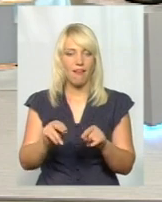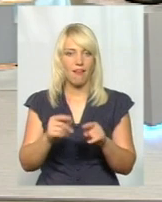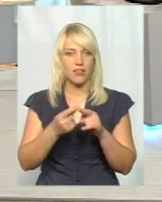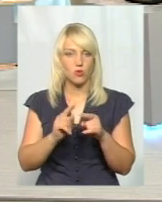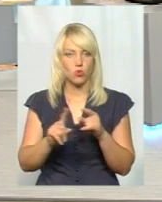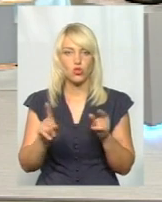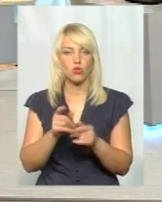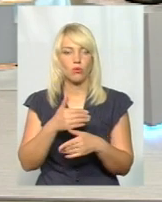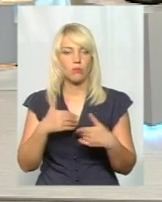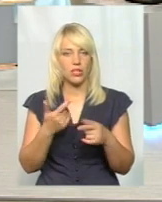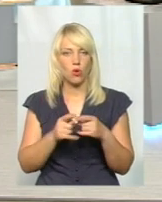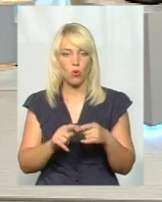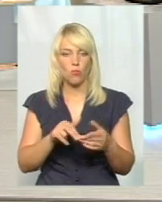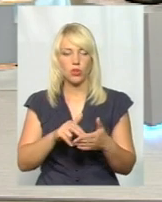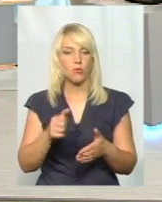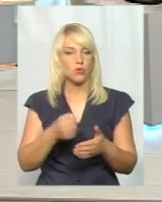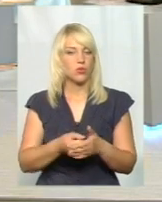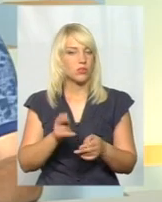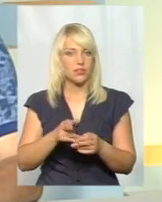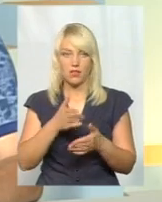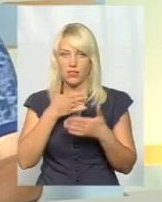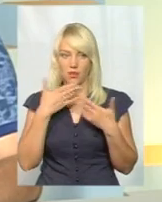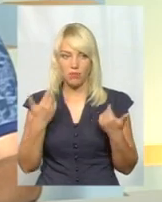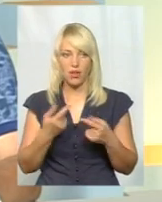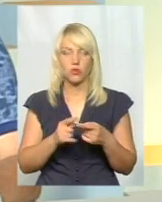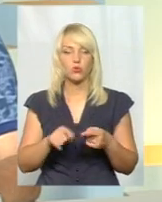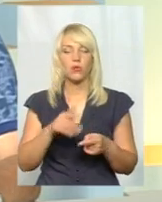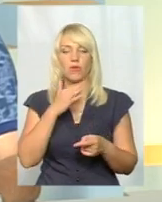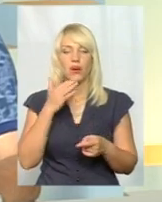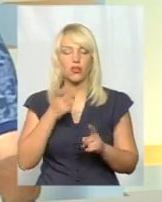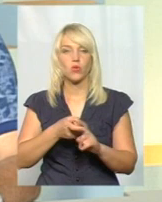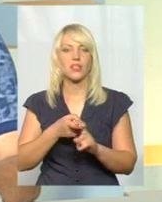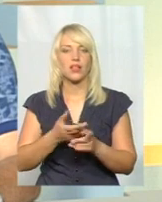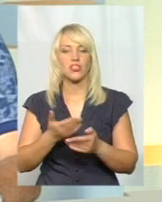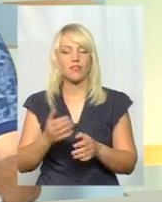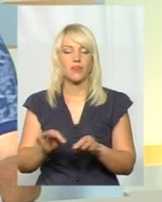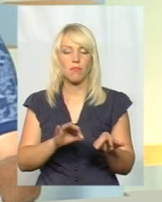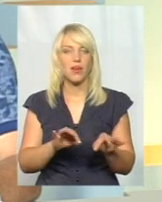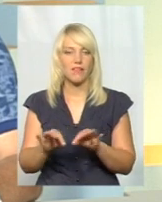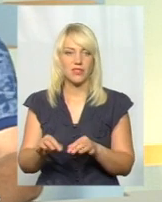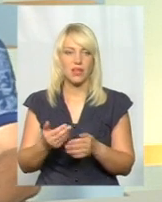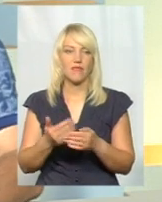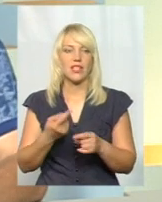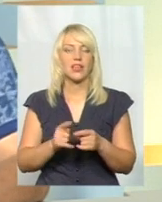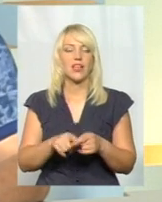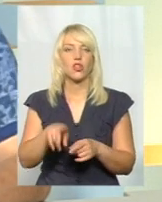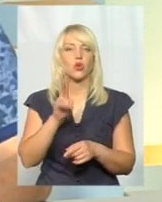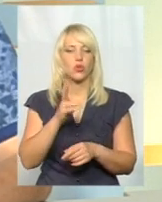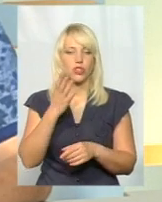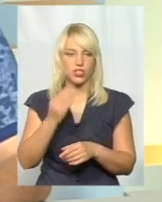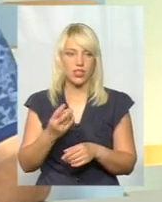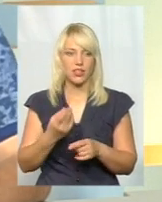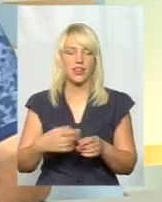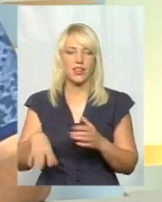пройдемо до кінця, немає. І тут багато залежить від перевізників, від тих, хто ще не всі